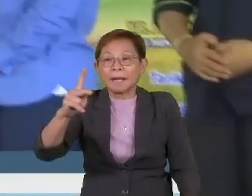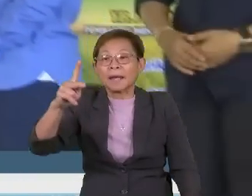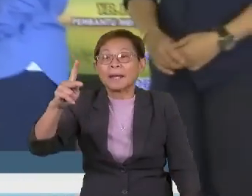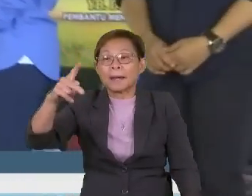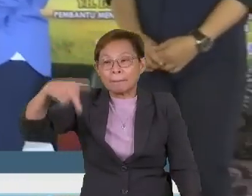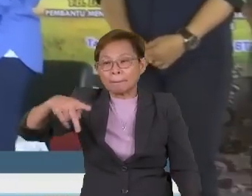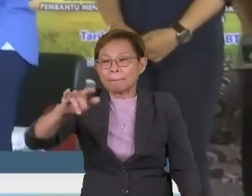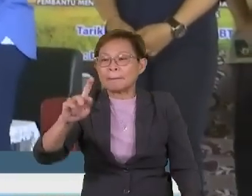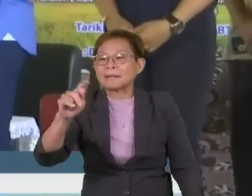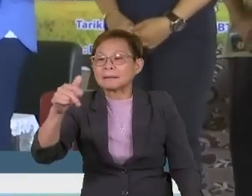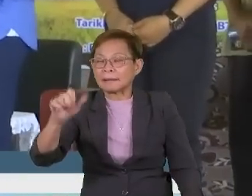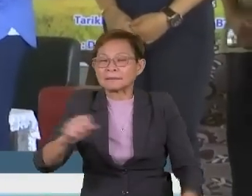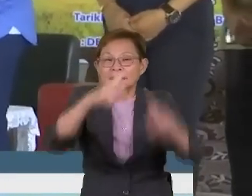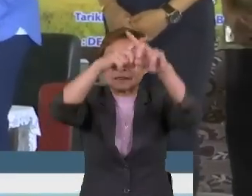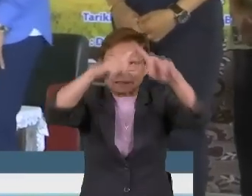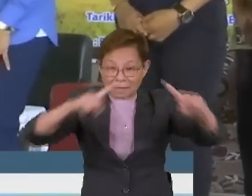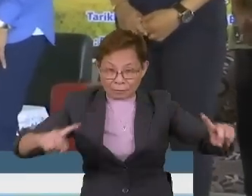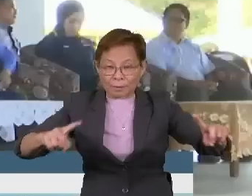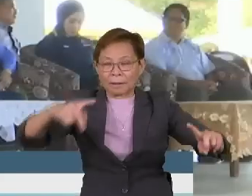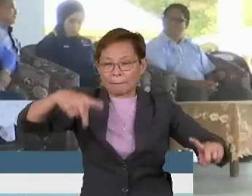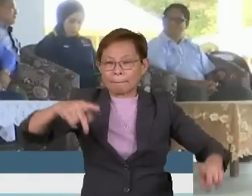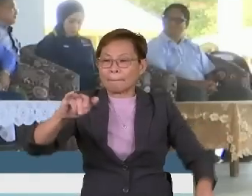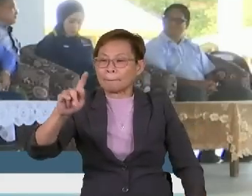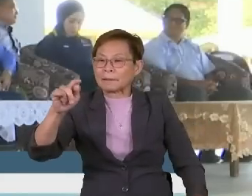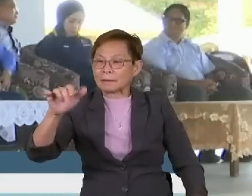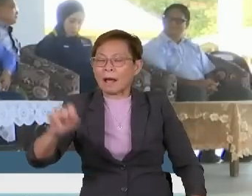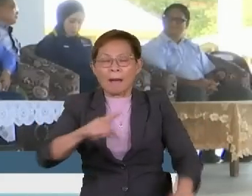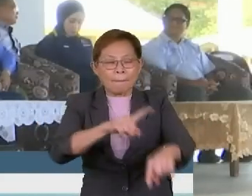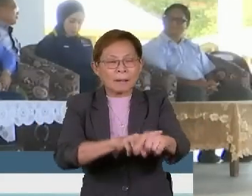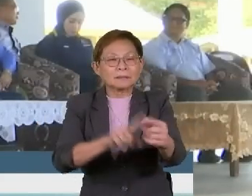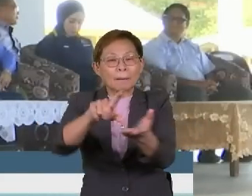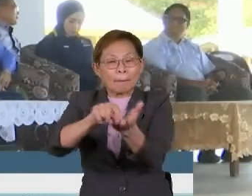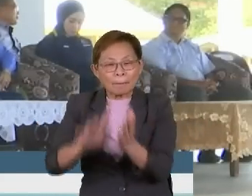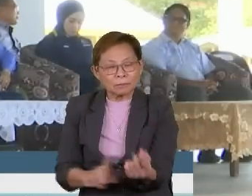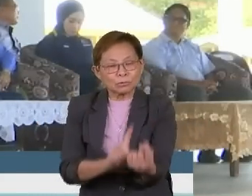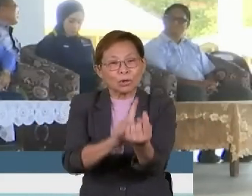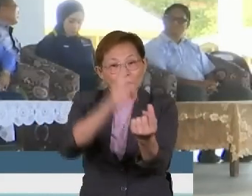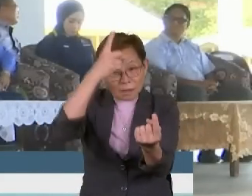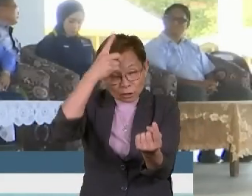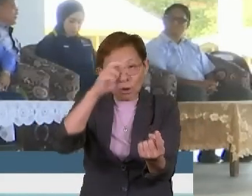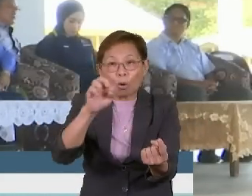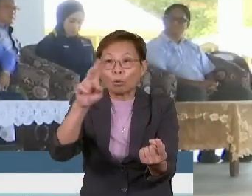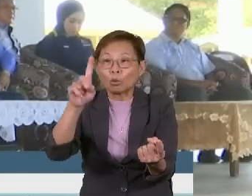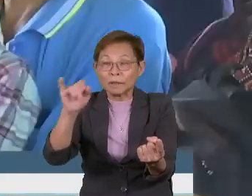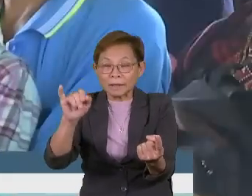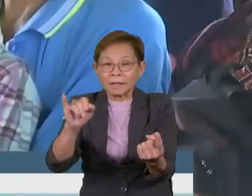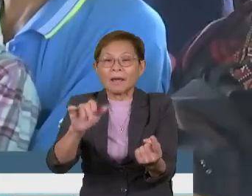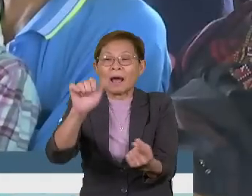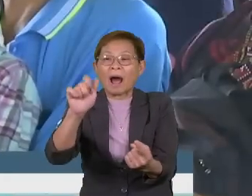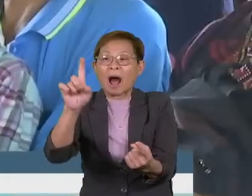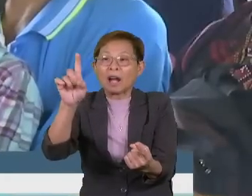Datu Sri Rudi Awal di Dewan Terbuka Daerah Pitas. Ketika ditemui pemberitaan Datu Sri Rudi yang juga Adun Pitas,